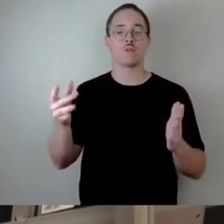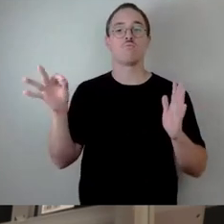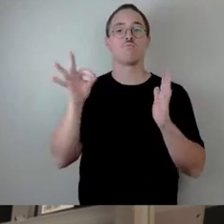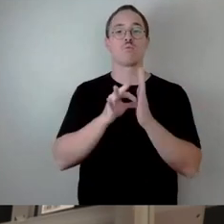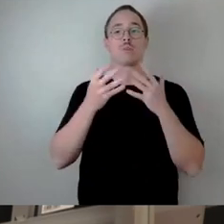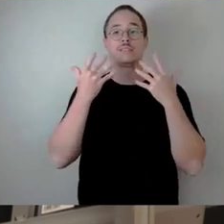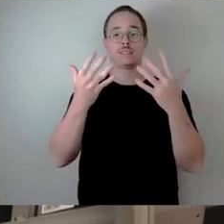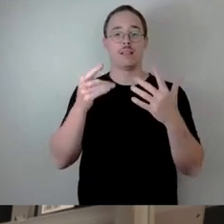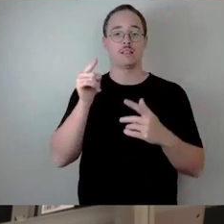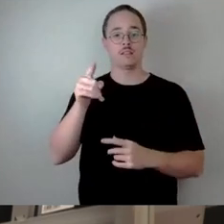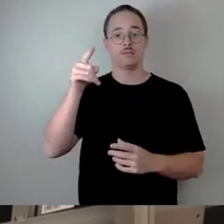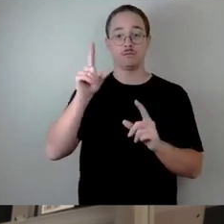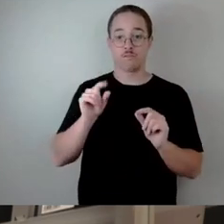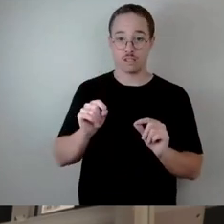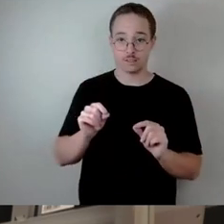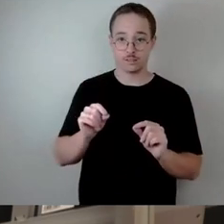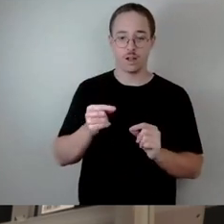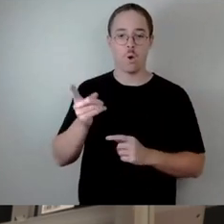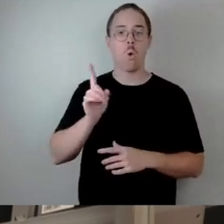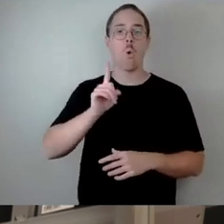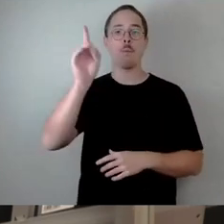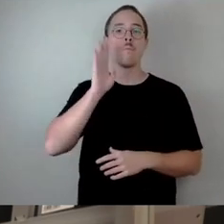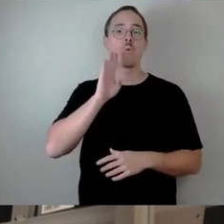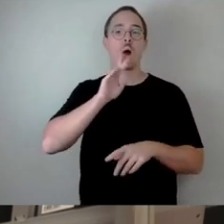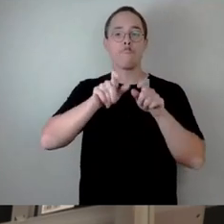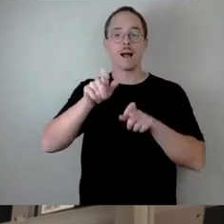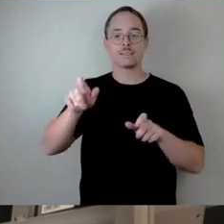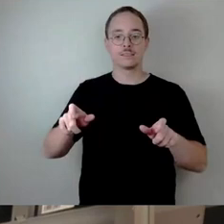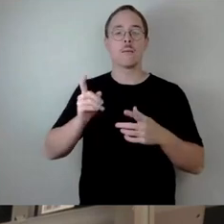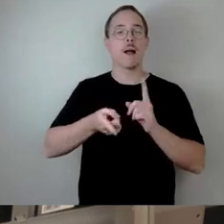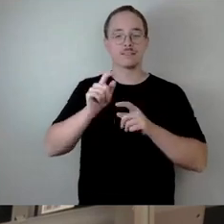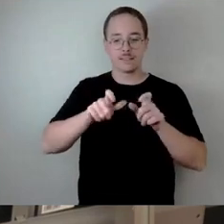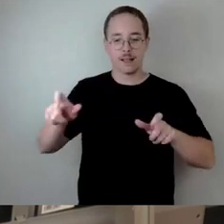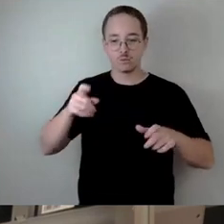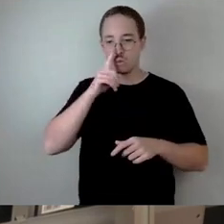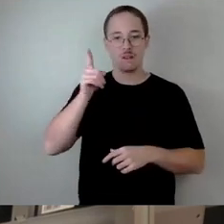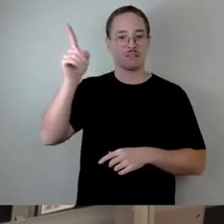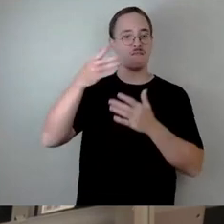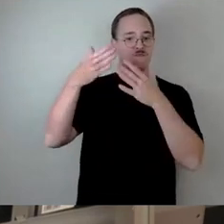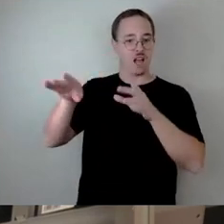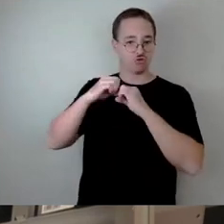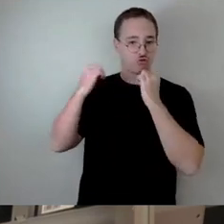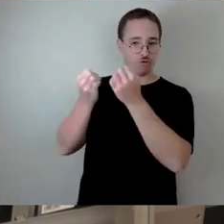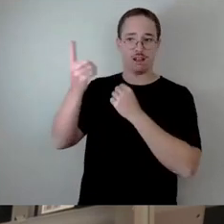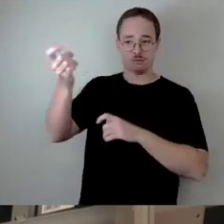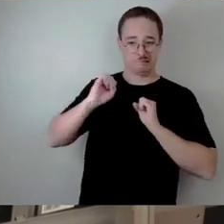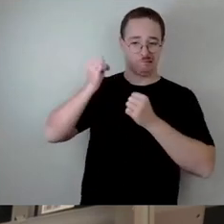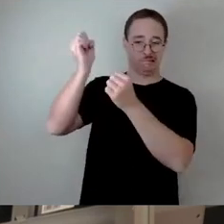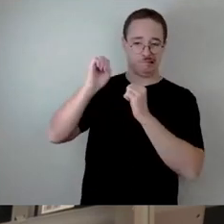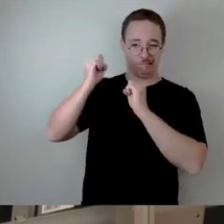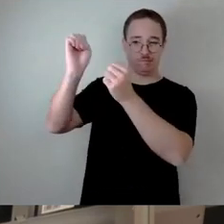darum geht, dass sich der Oberbürgermeister nicht nur beim Freistaat dafür einsetzen soll, sondern auch gegenüber dem Bund.